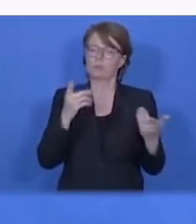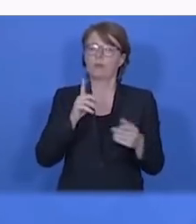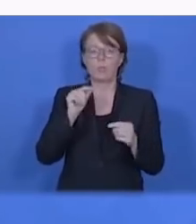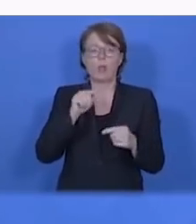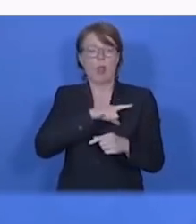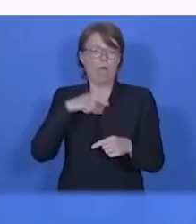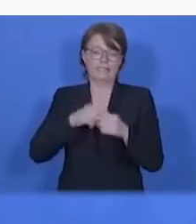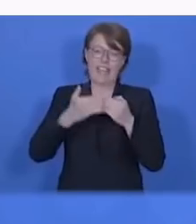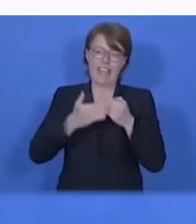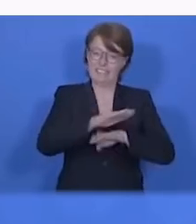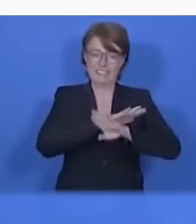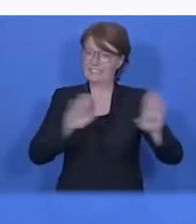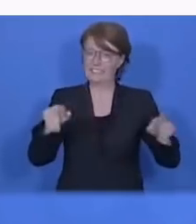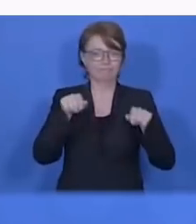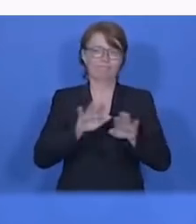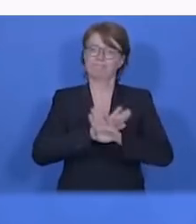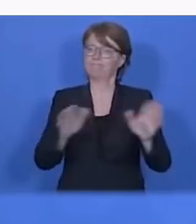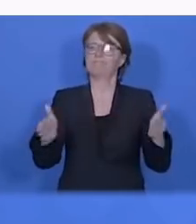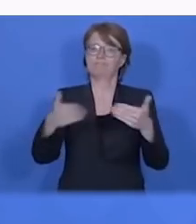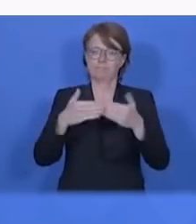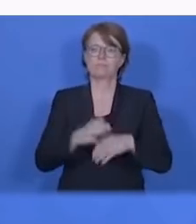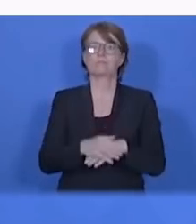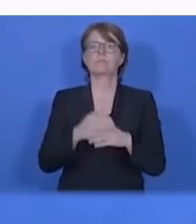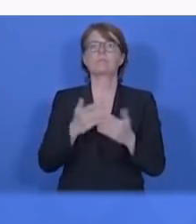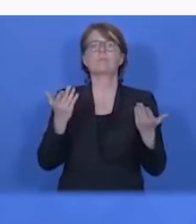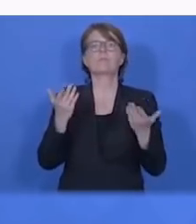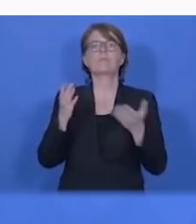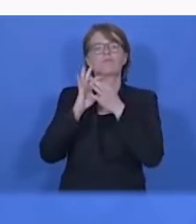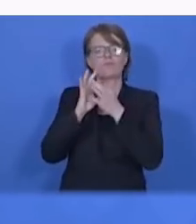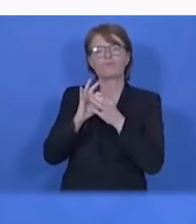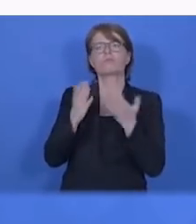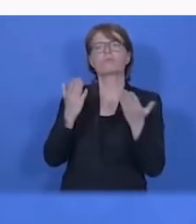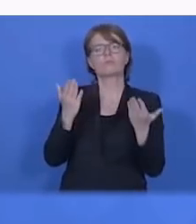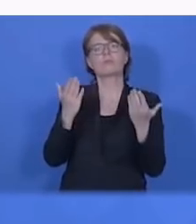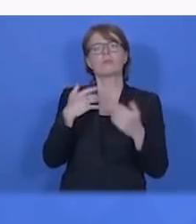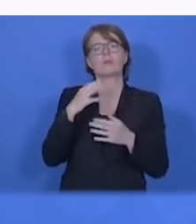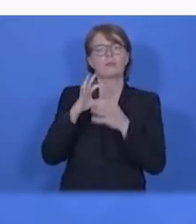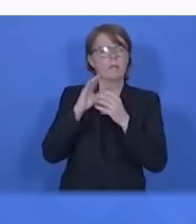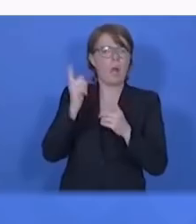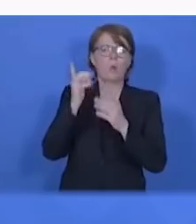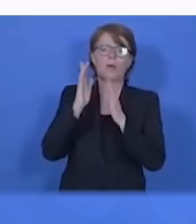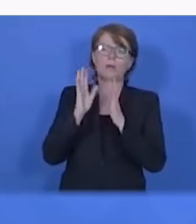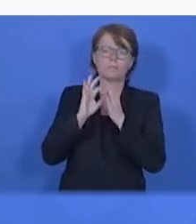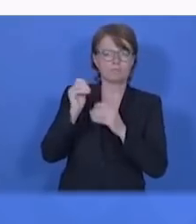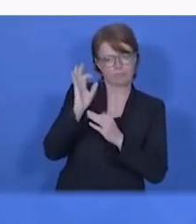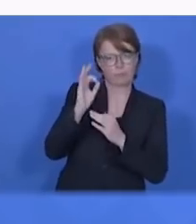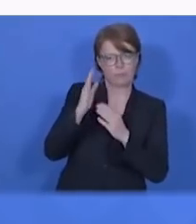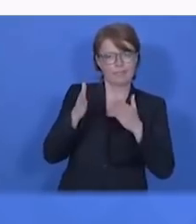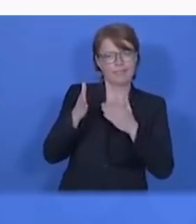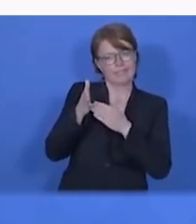بدیم مثل رستوران ها و توریسموس و فعالیت های فرهنگی دیگه برای اونها تا هفته